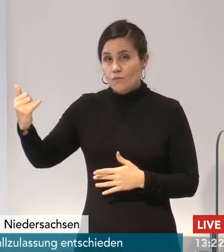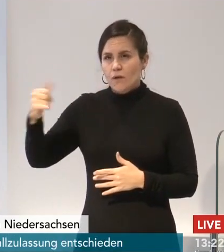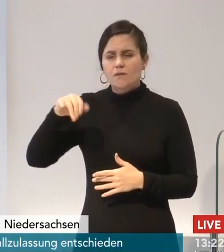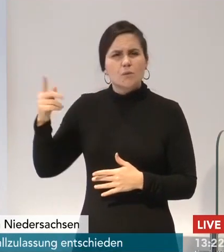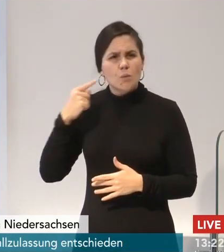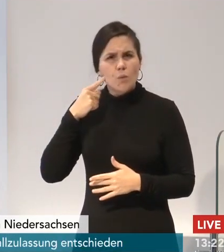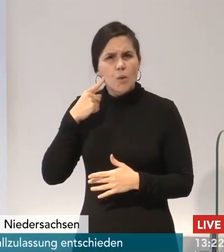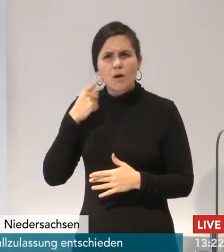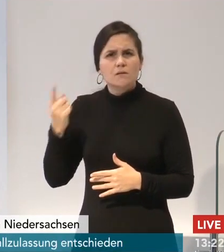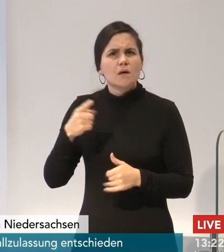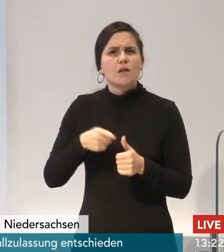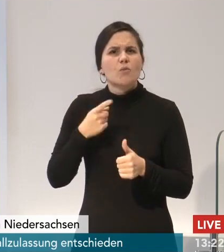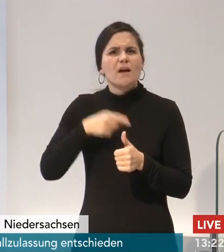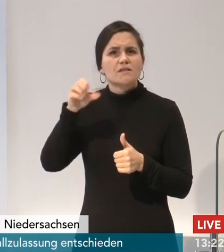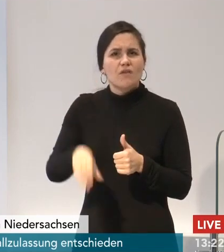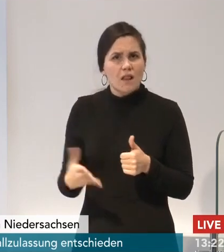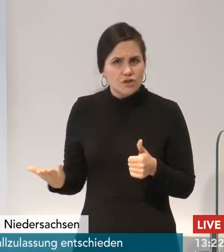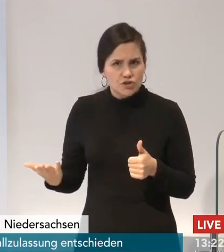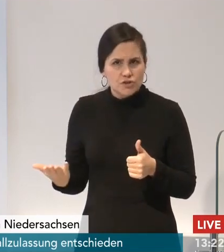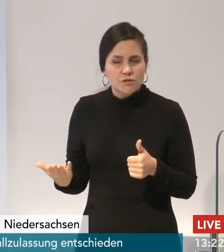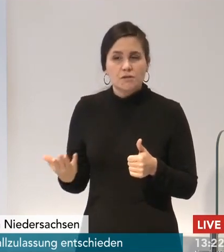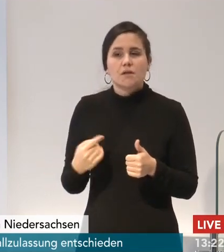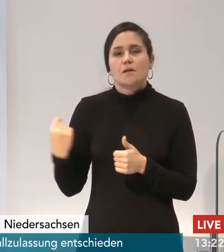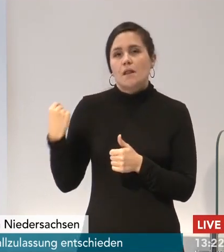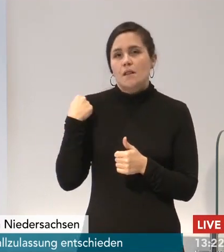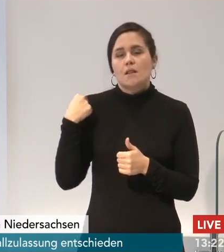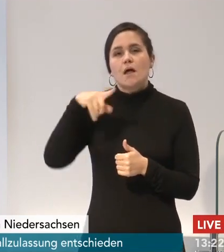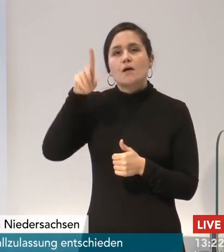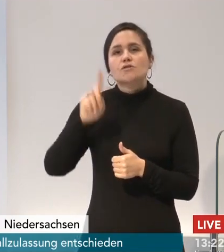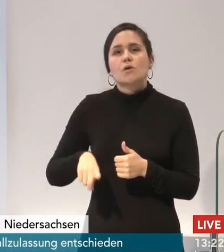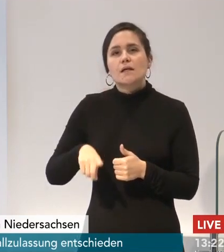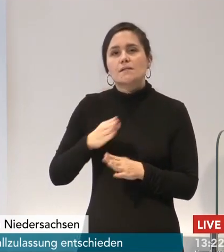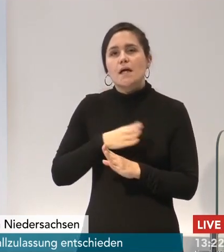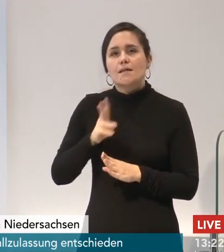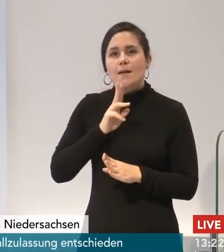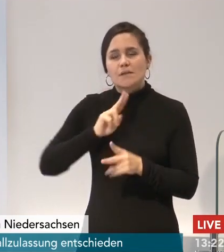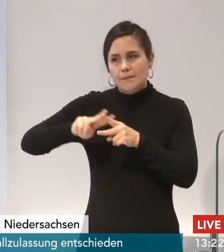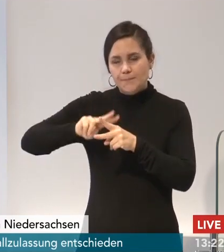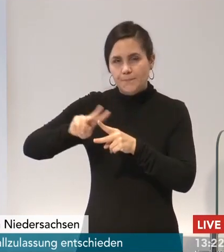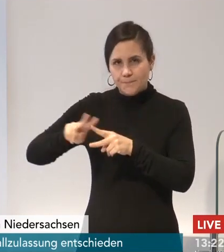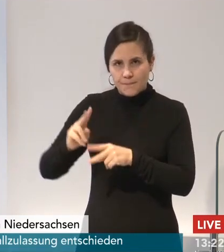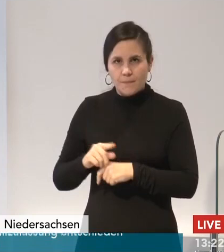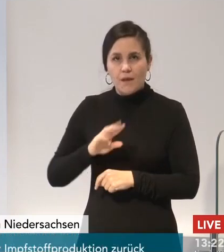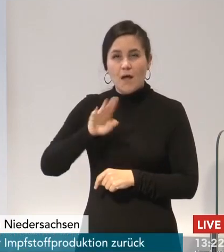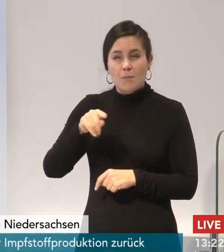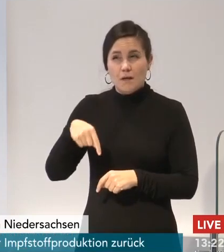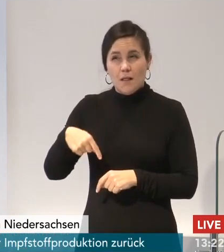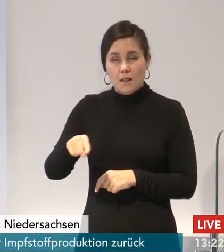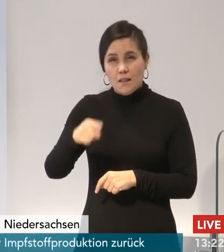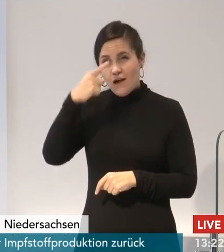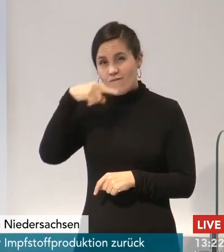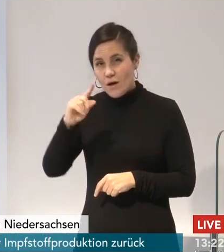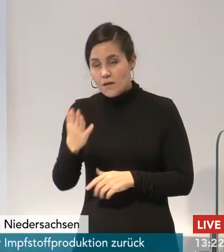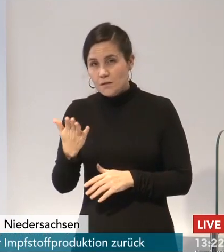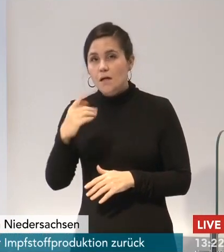vergeben. Das ist seit Donnerstagnachmittag behoben. Und ab dem kommenden Freitag wird es die Möglichkeit auch im Internet geben,